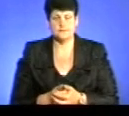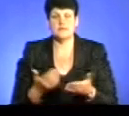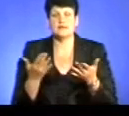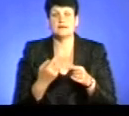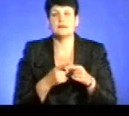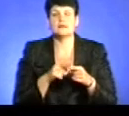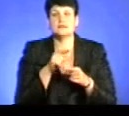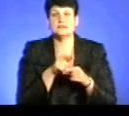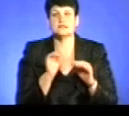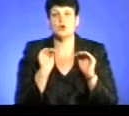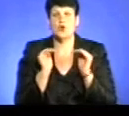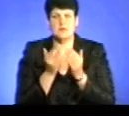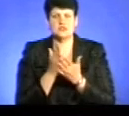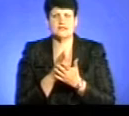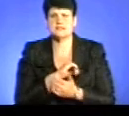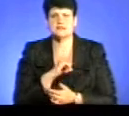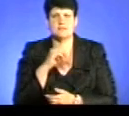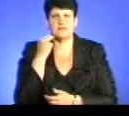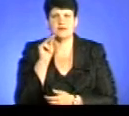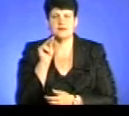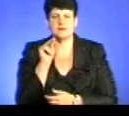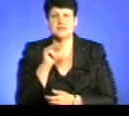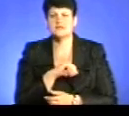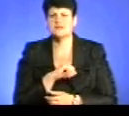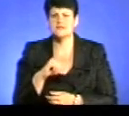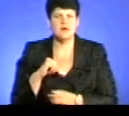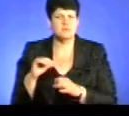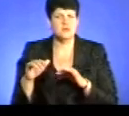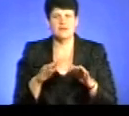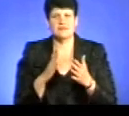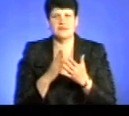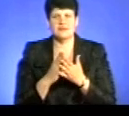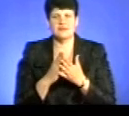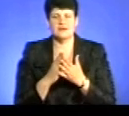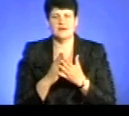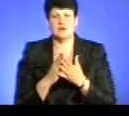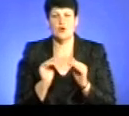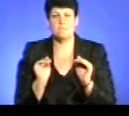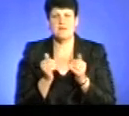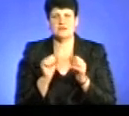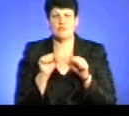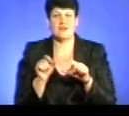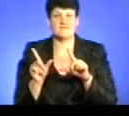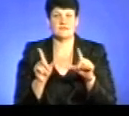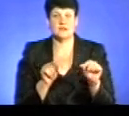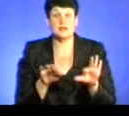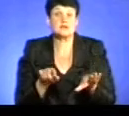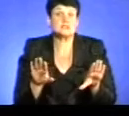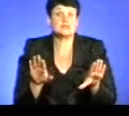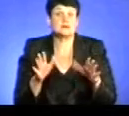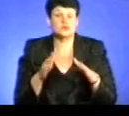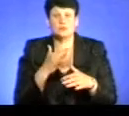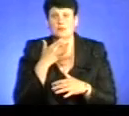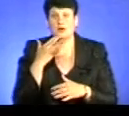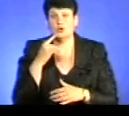обмежень виявився найбільш ефективним? Найбільш дієвим є обмеження у праві виїзду. Так склалося, що дуже багато